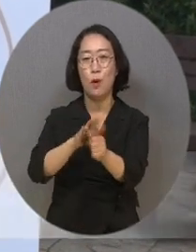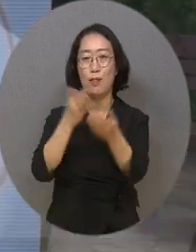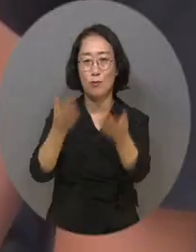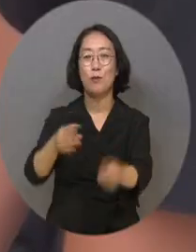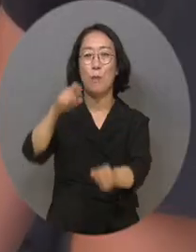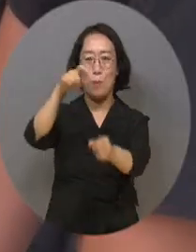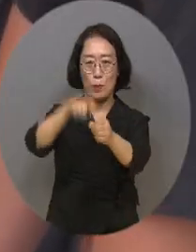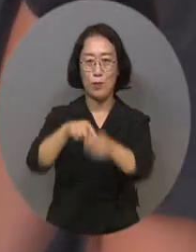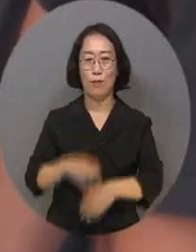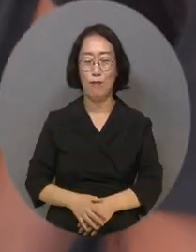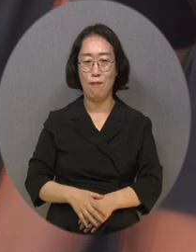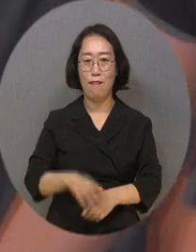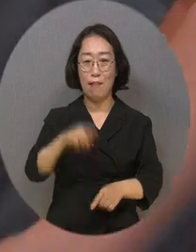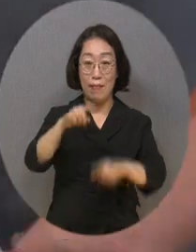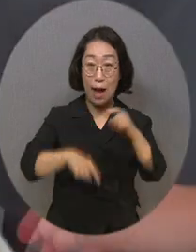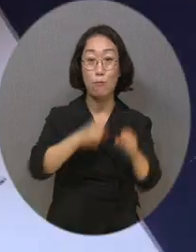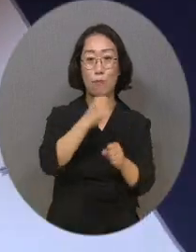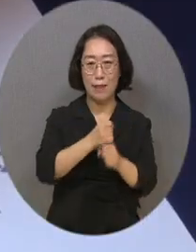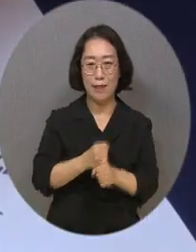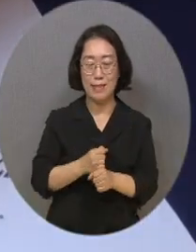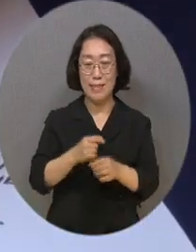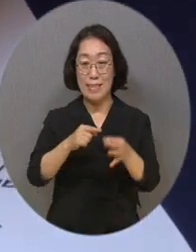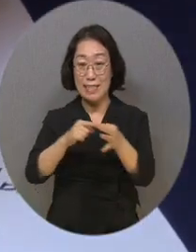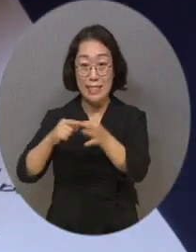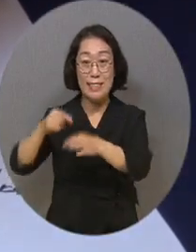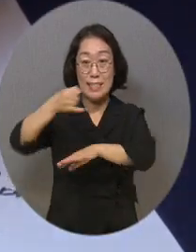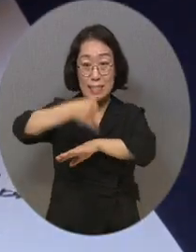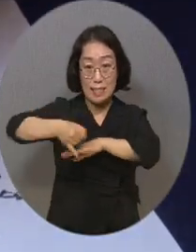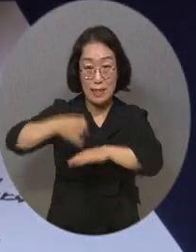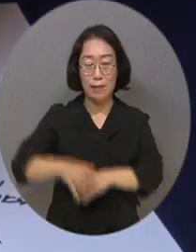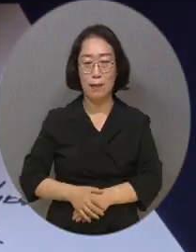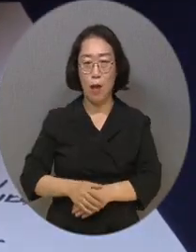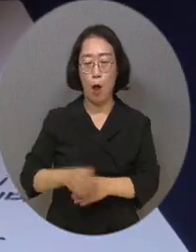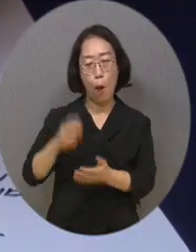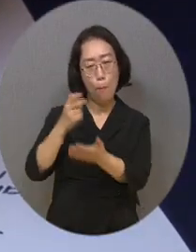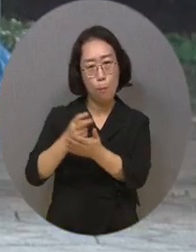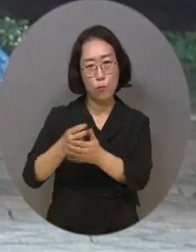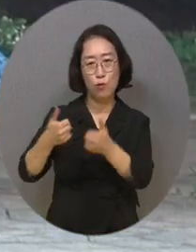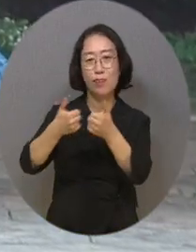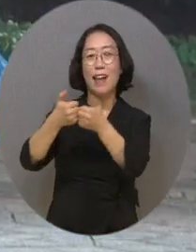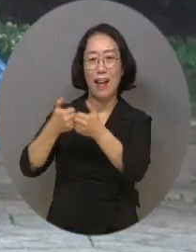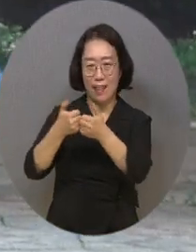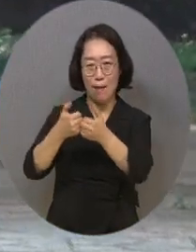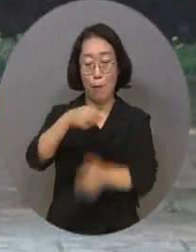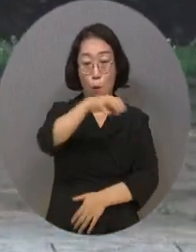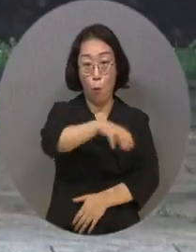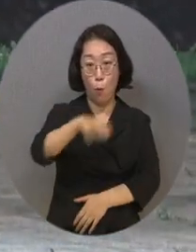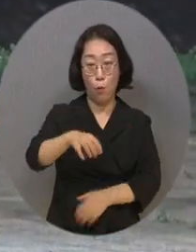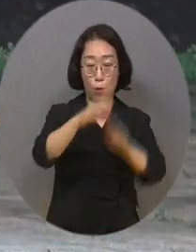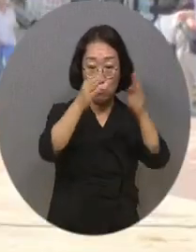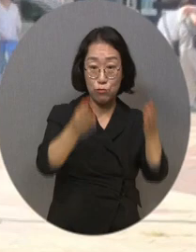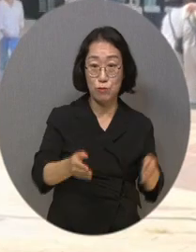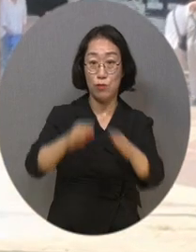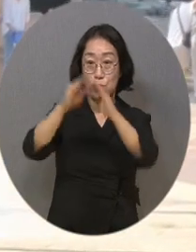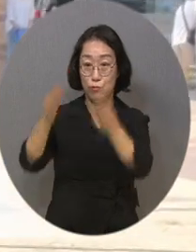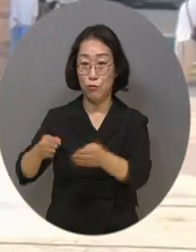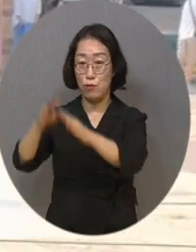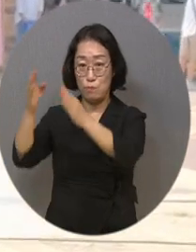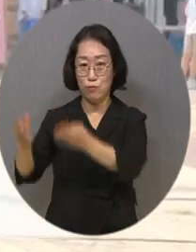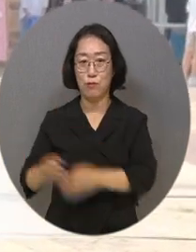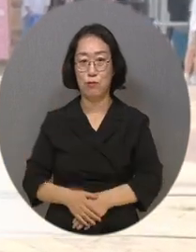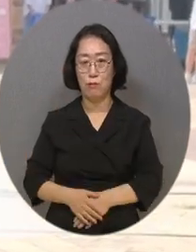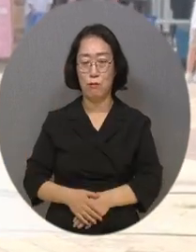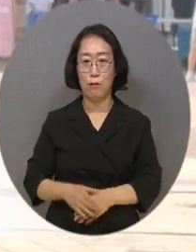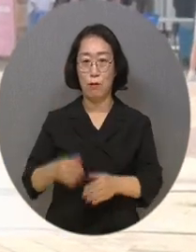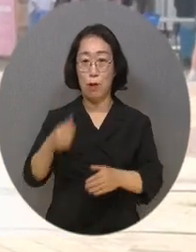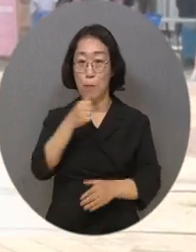나왔습니다. 목공놀이, 캘리그라피, 게임, 법률로 상담해주는 곳 등 체험부스도 다양합니다. 변호사님을